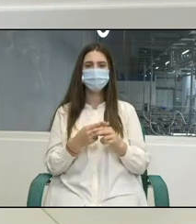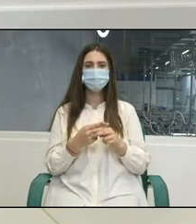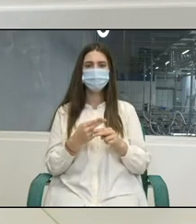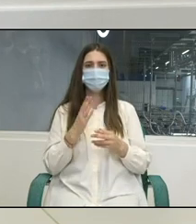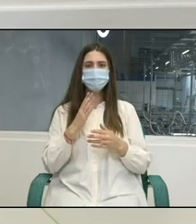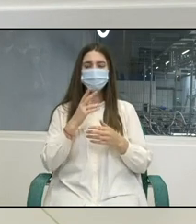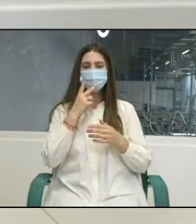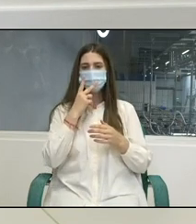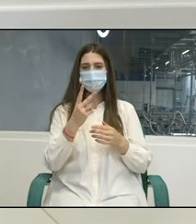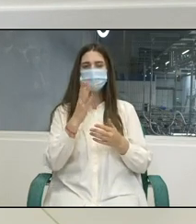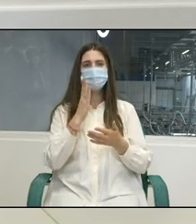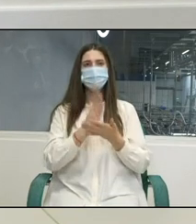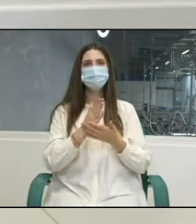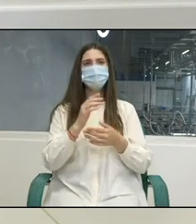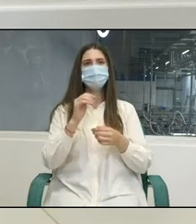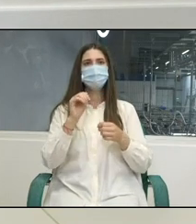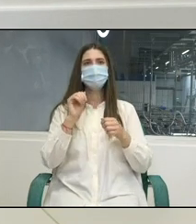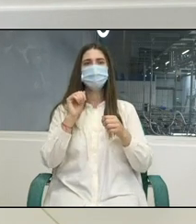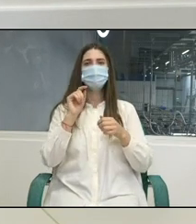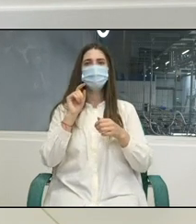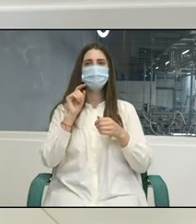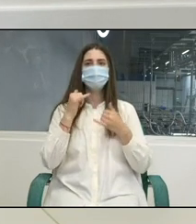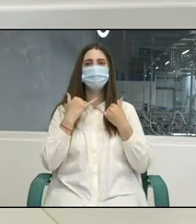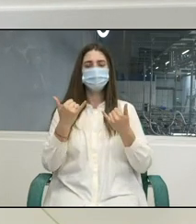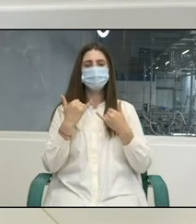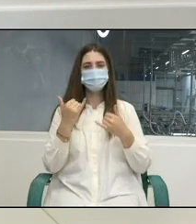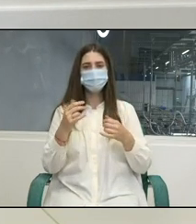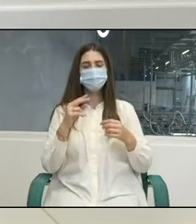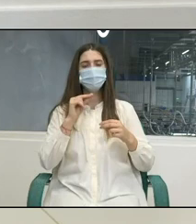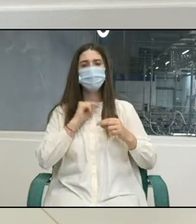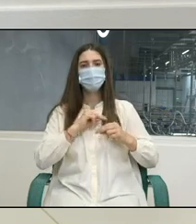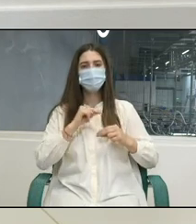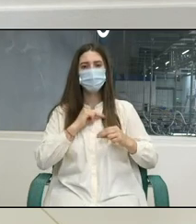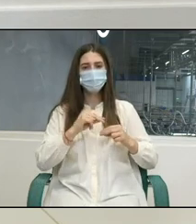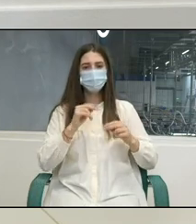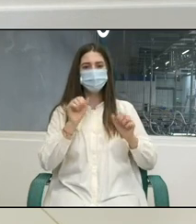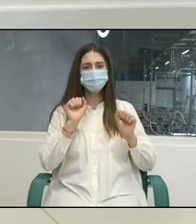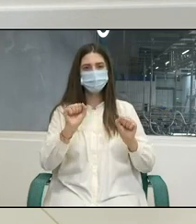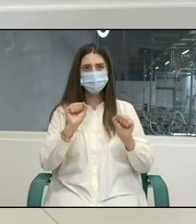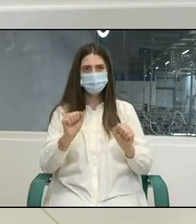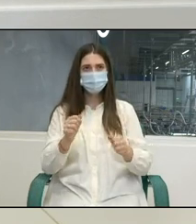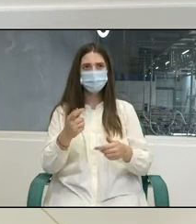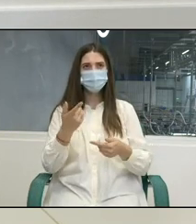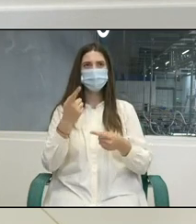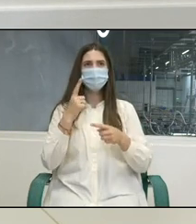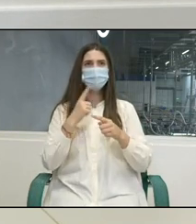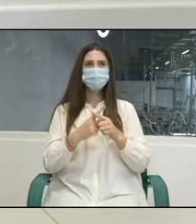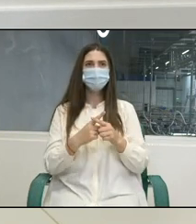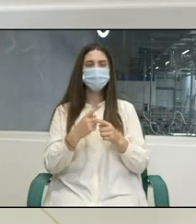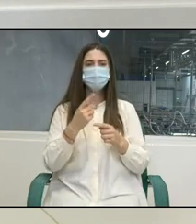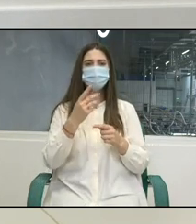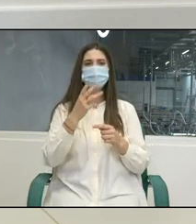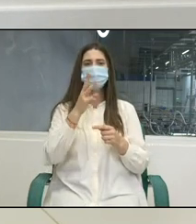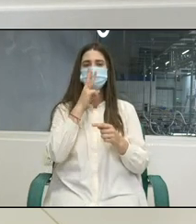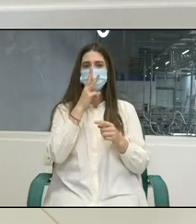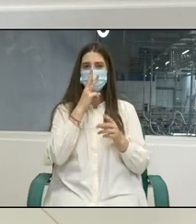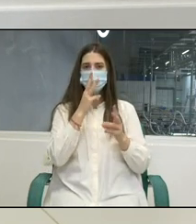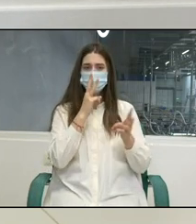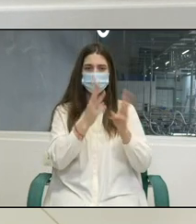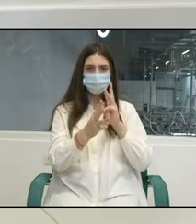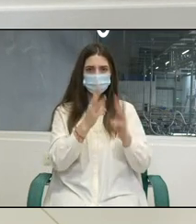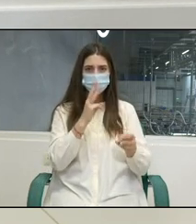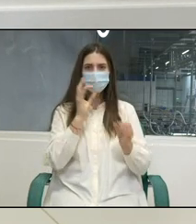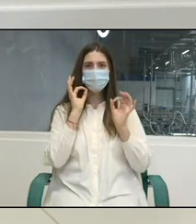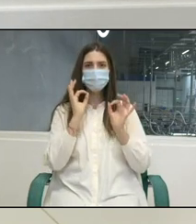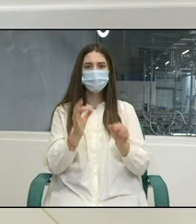respectate condițiile de sănătate și securitate în muncă, că este remunerată decent munca, că nu avem